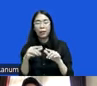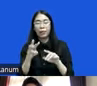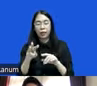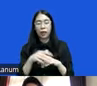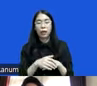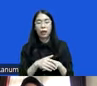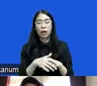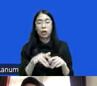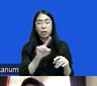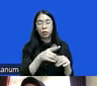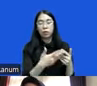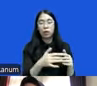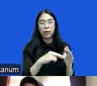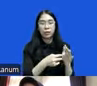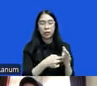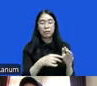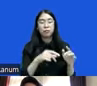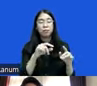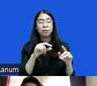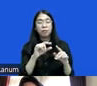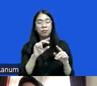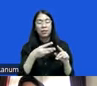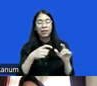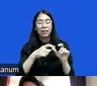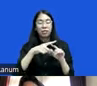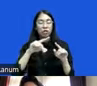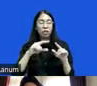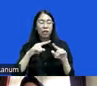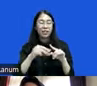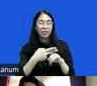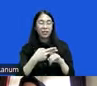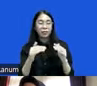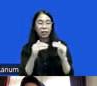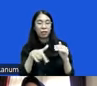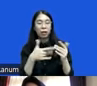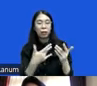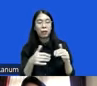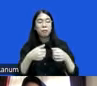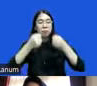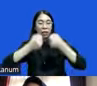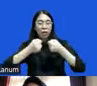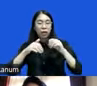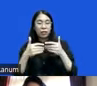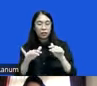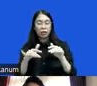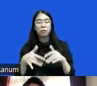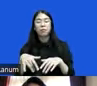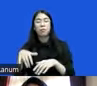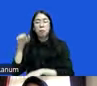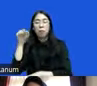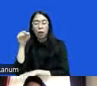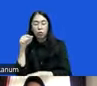keadilan restoratif adalah penyelesaian tindak pidana dengan melibatkan pelaku korban keluarga